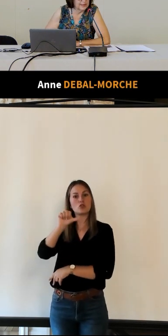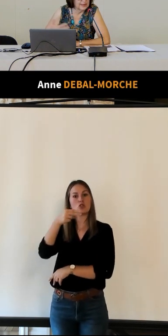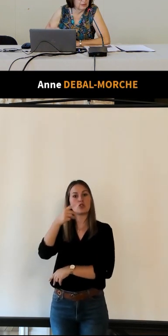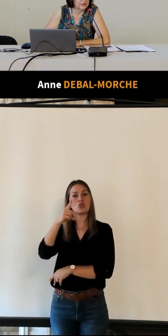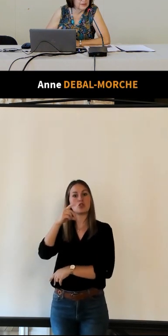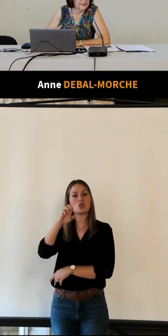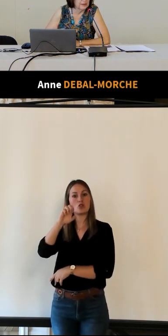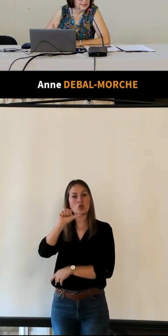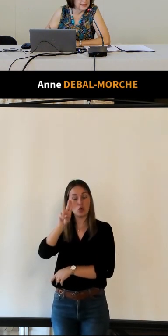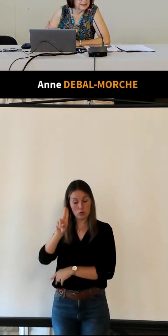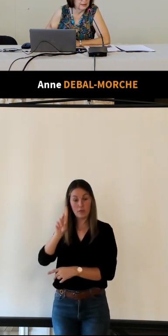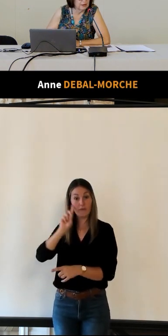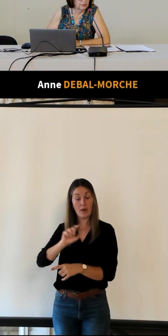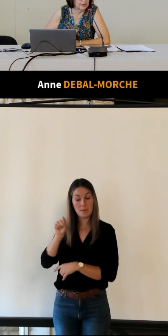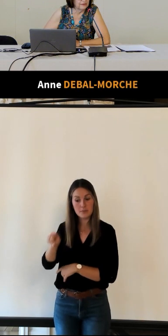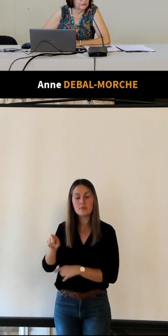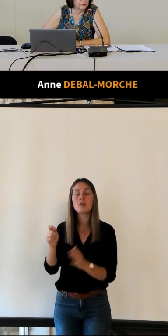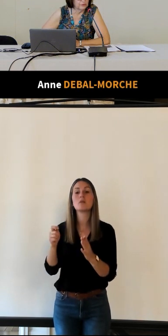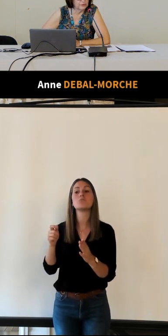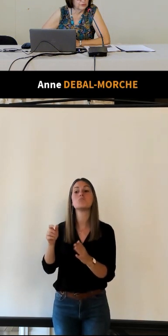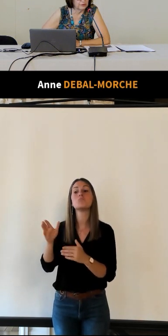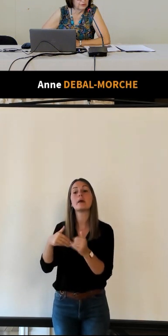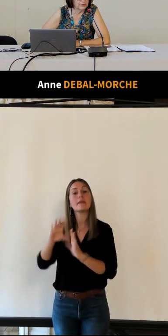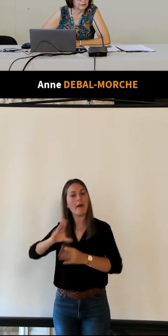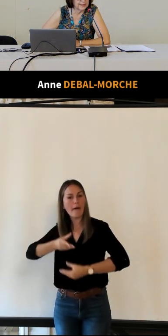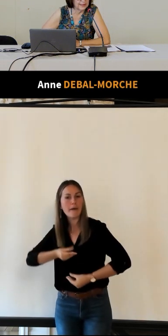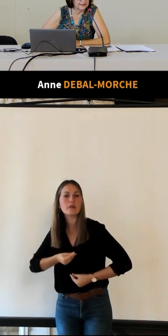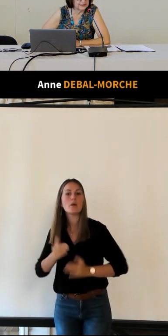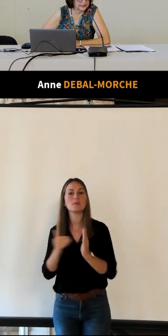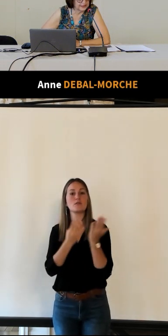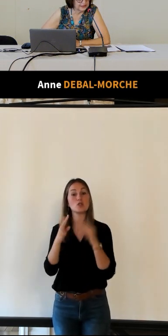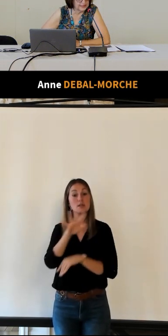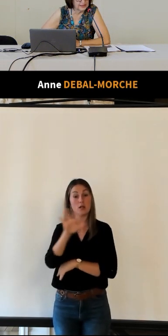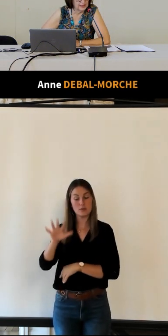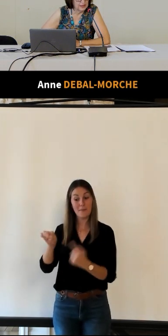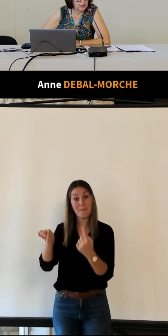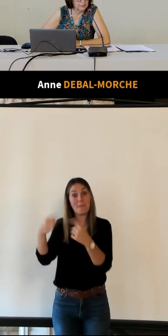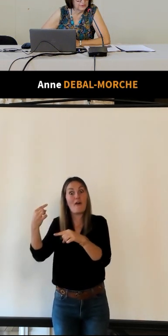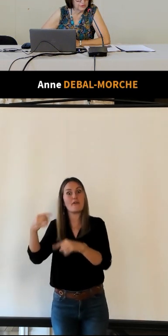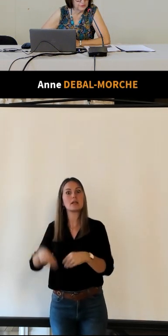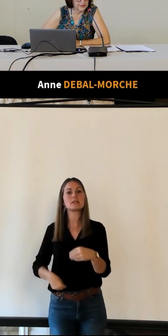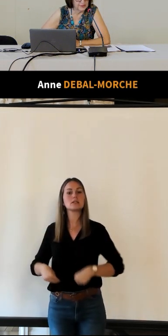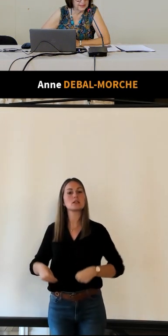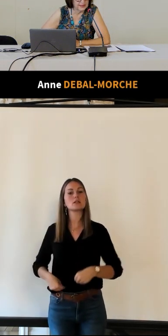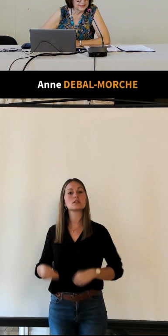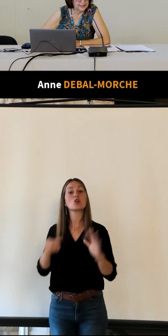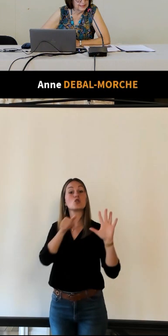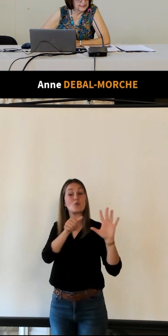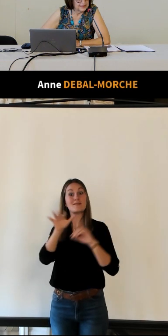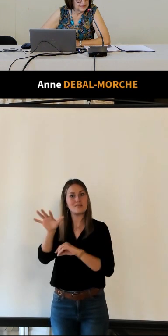hôtesse en 1955 comme on l'a vu sur la carte directrice en 1965